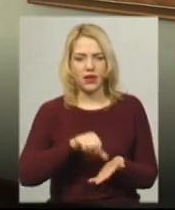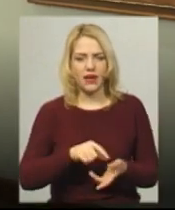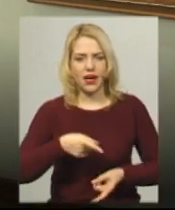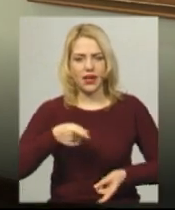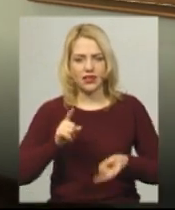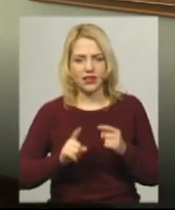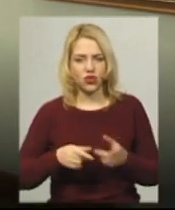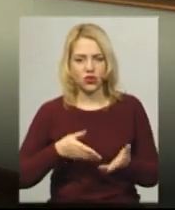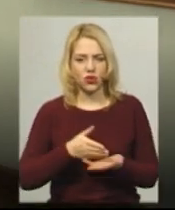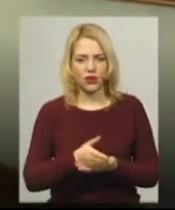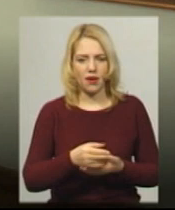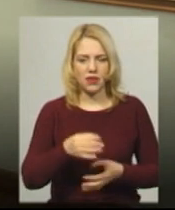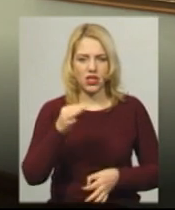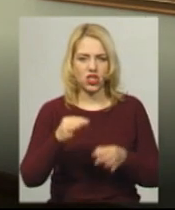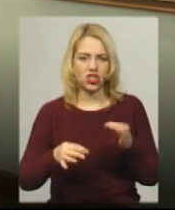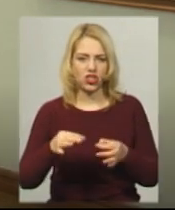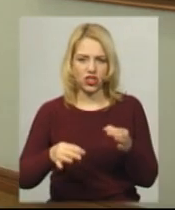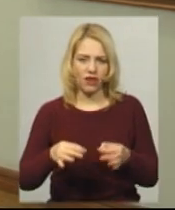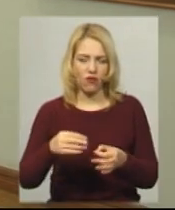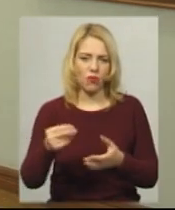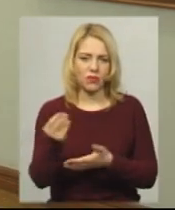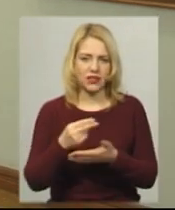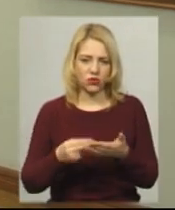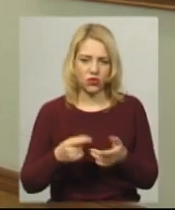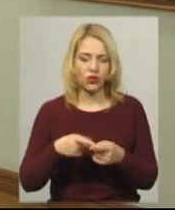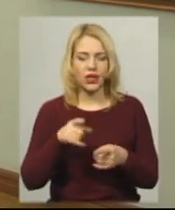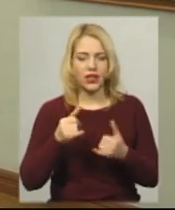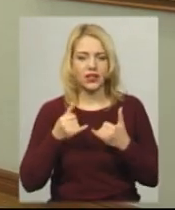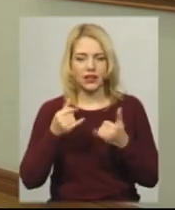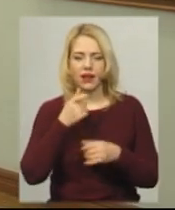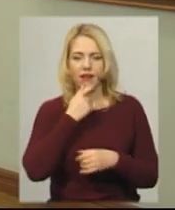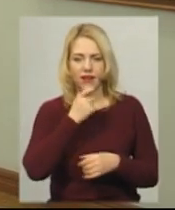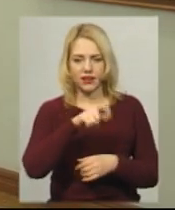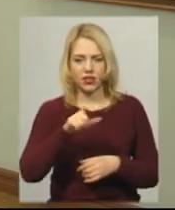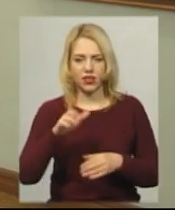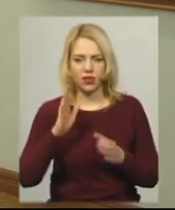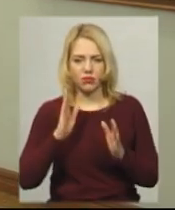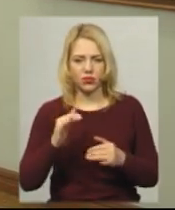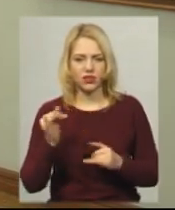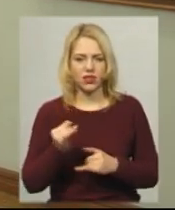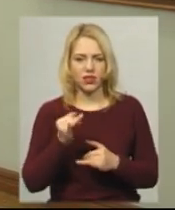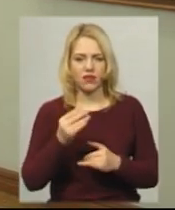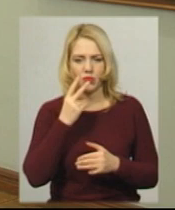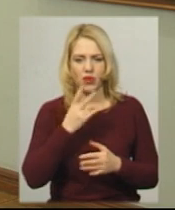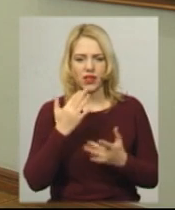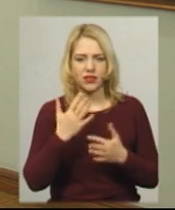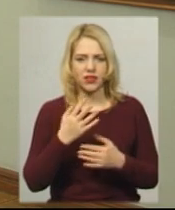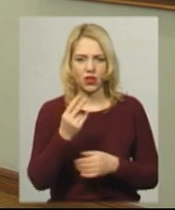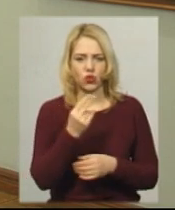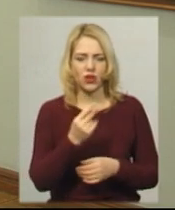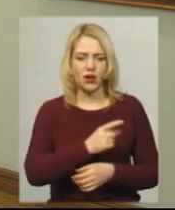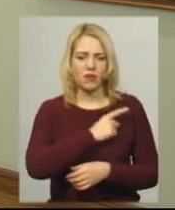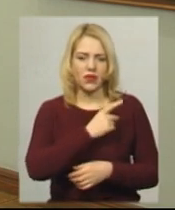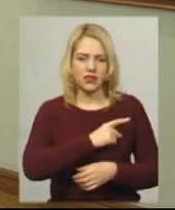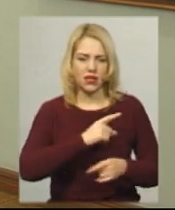напрямку живописного. Тому, звичайно, для глядача буде цікаво побачити, наскільки художник майстерно відтворює